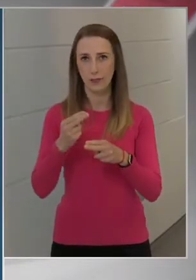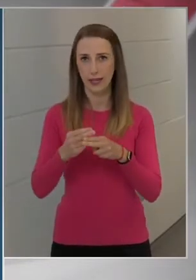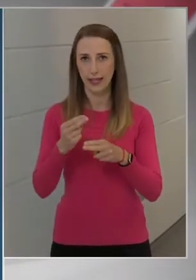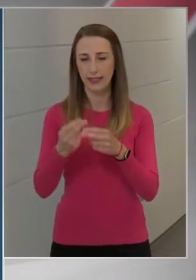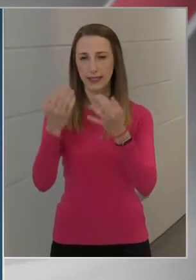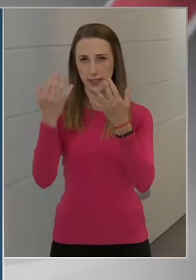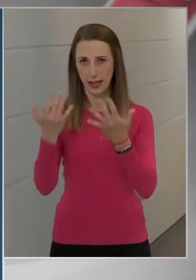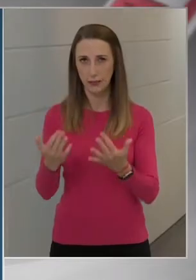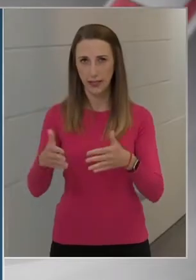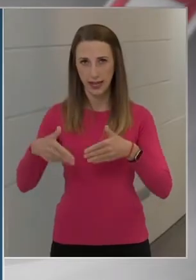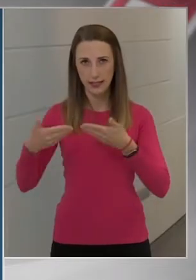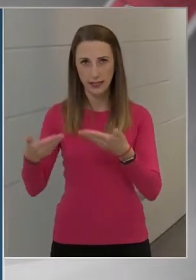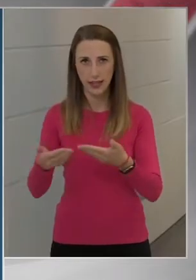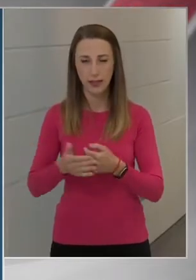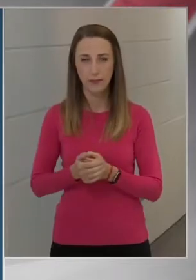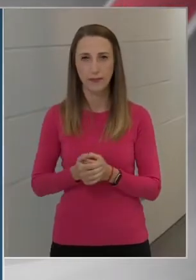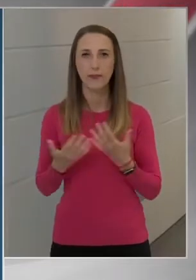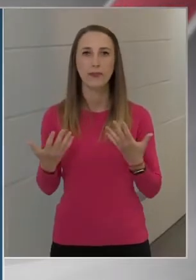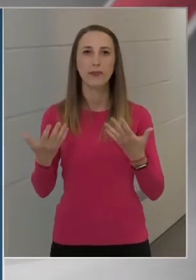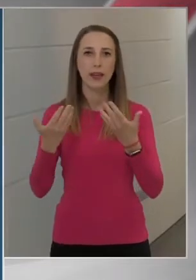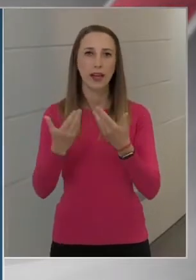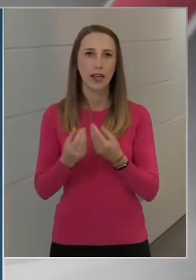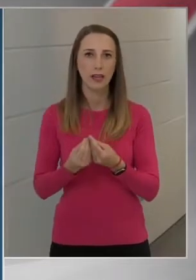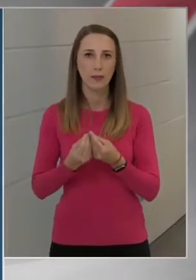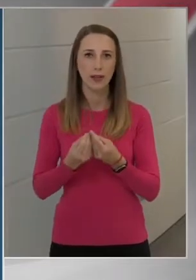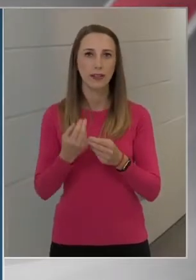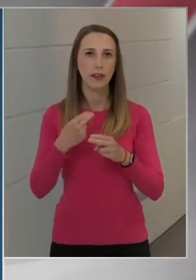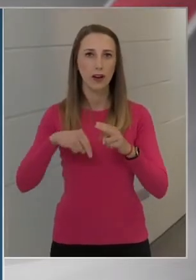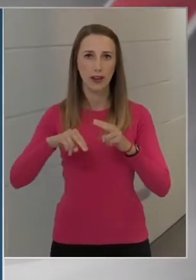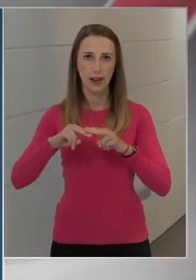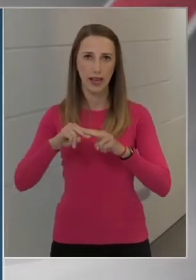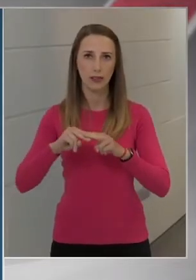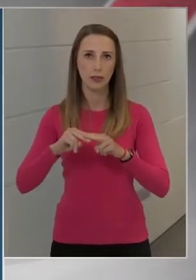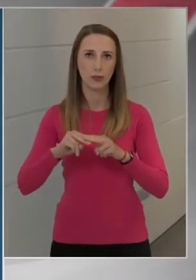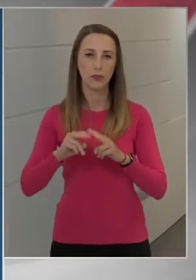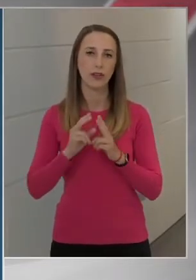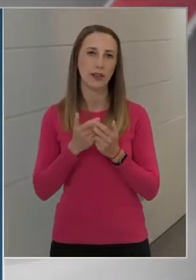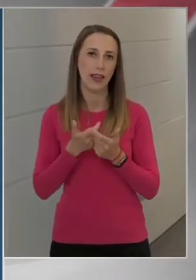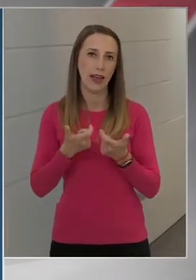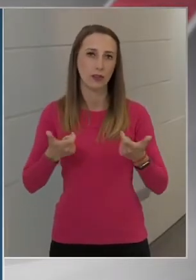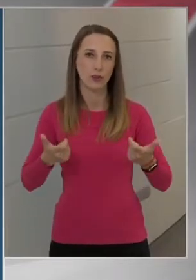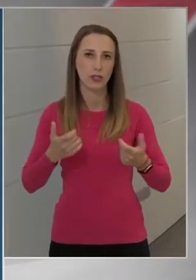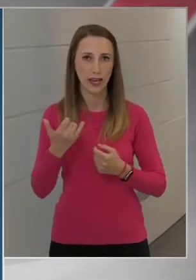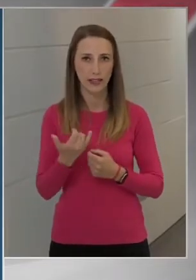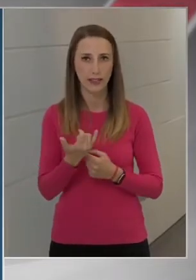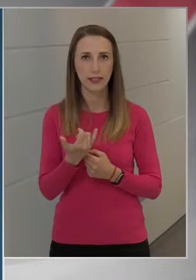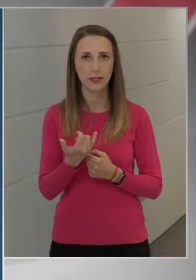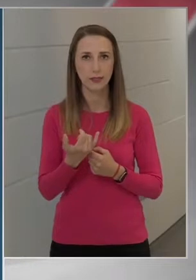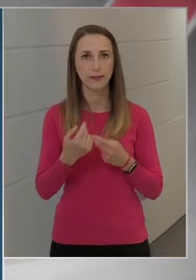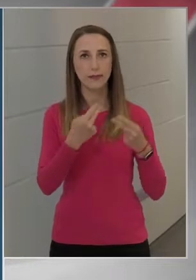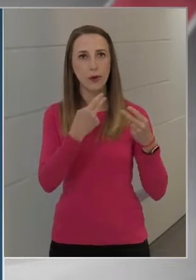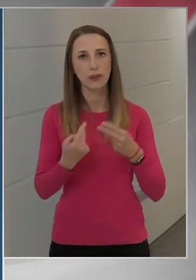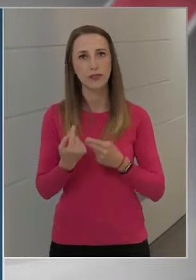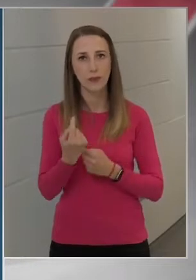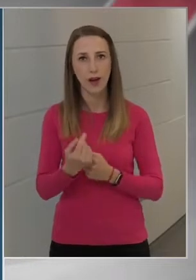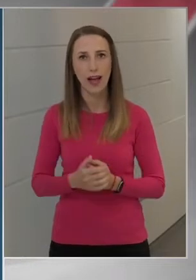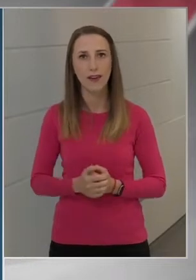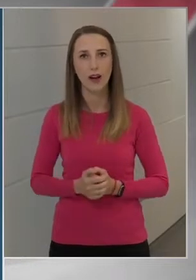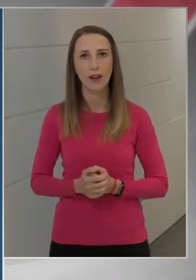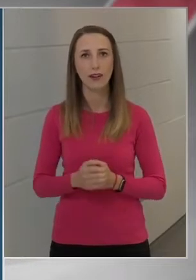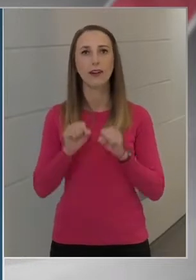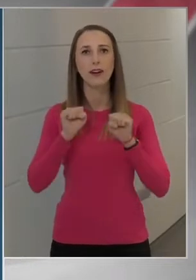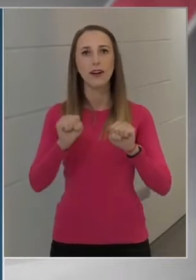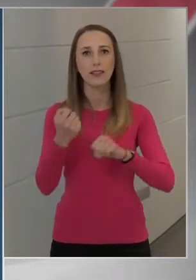eredményezte, egyben a legtöbb lehetőséget is hozta magával a